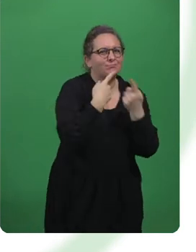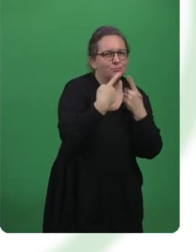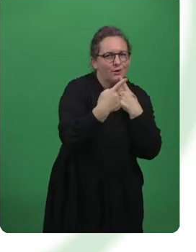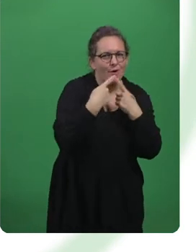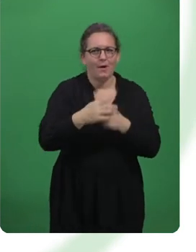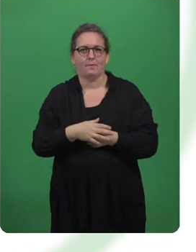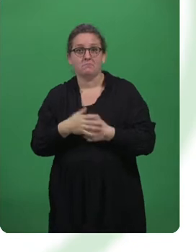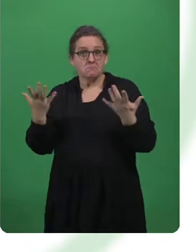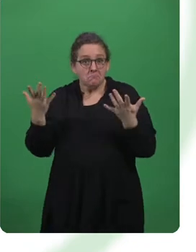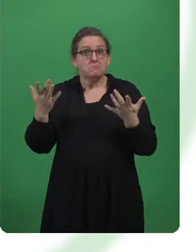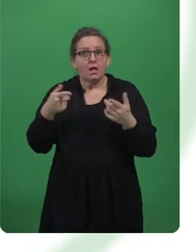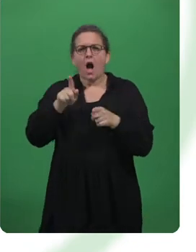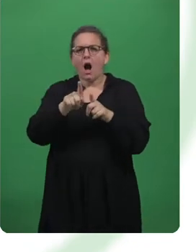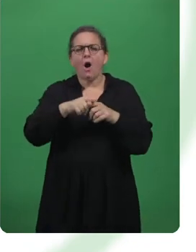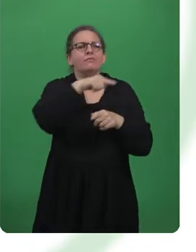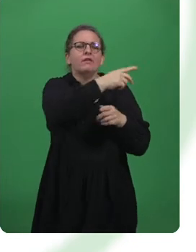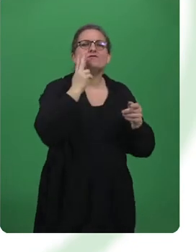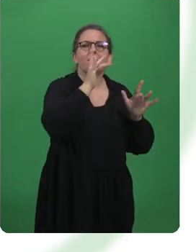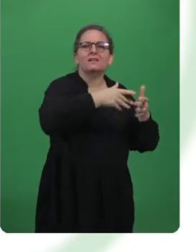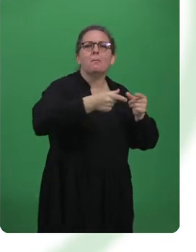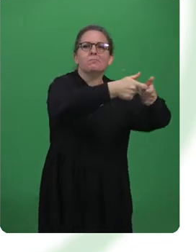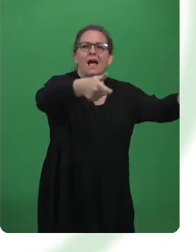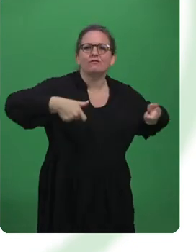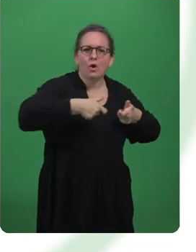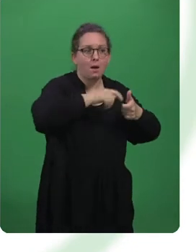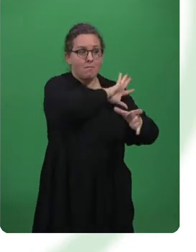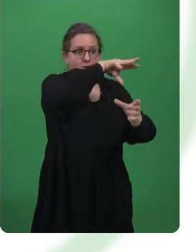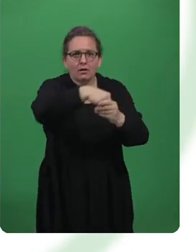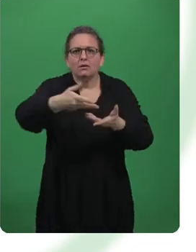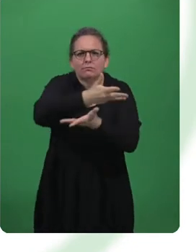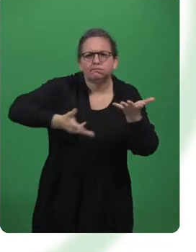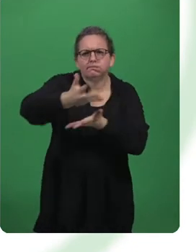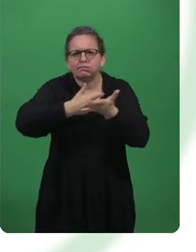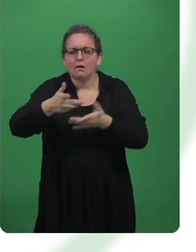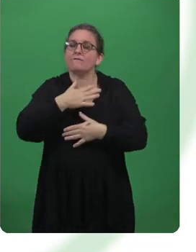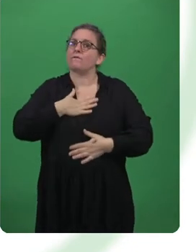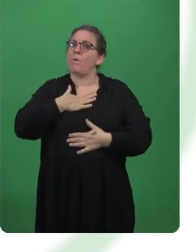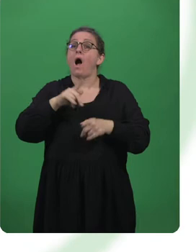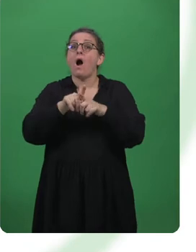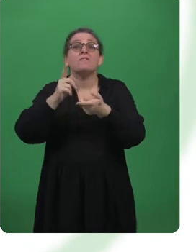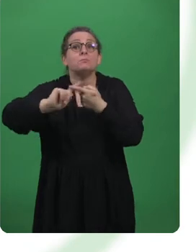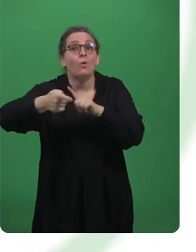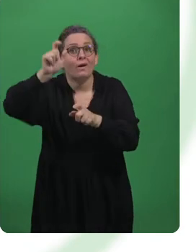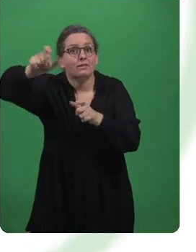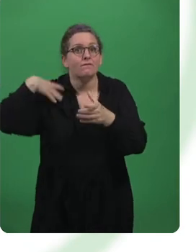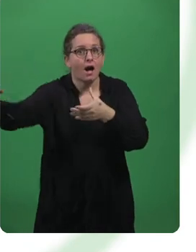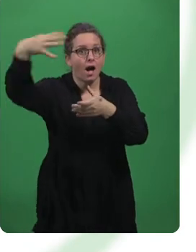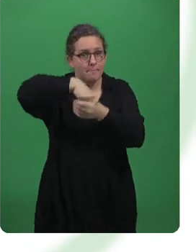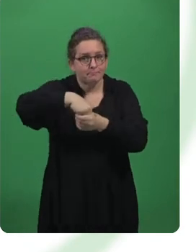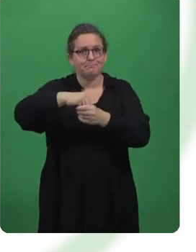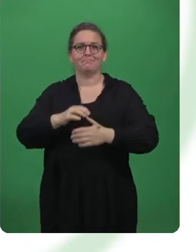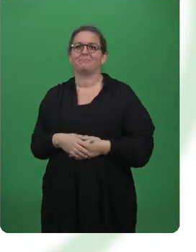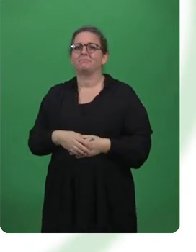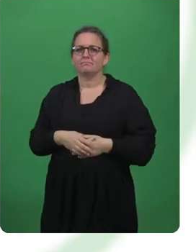Unternehmerinnen und Unternehmern eine Plattform für diesen Austausch geboten und sind sehr froh, dass wir auch die Politik mit an Bord hatten.